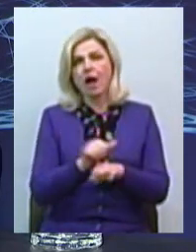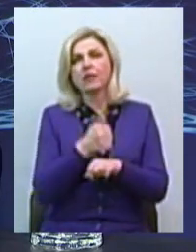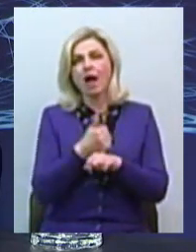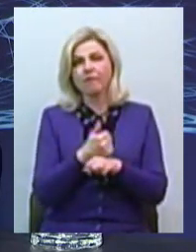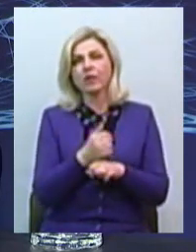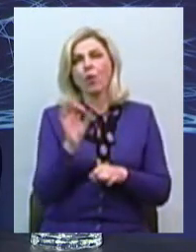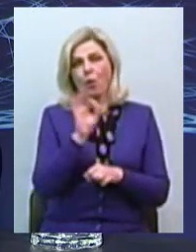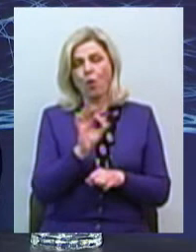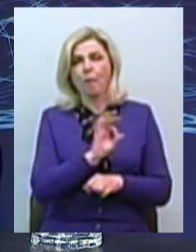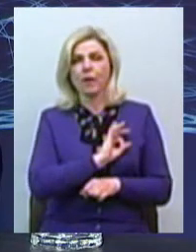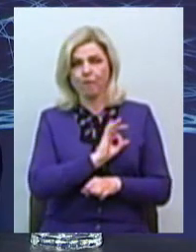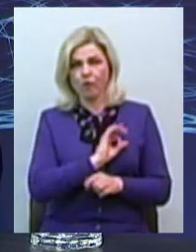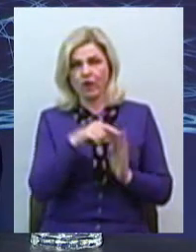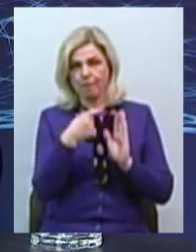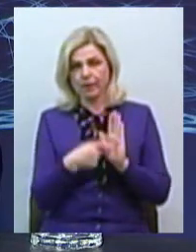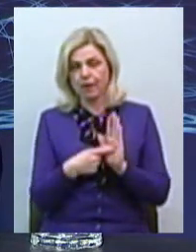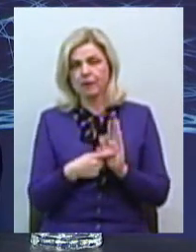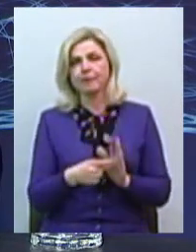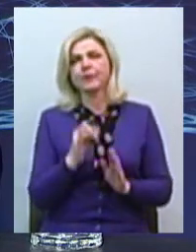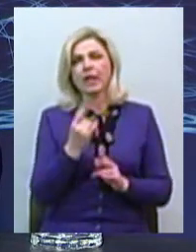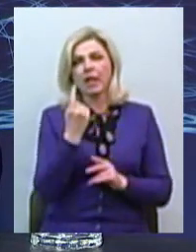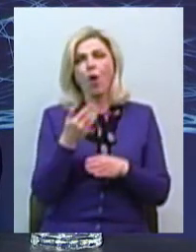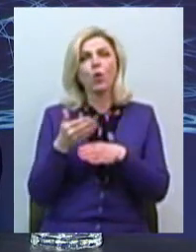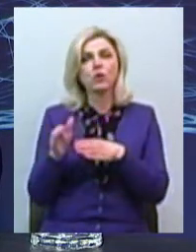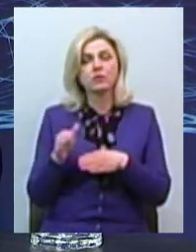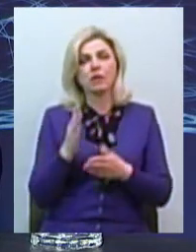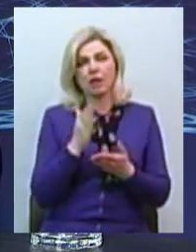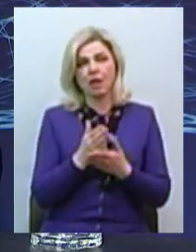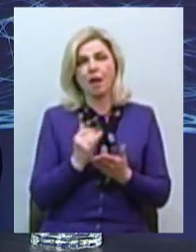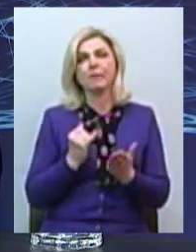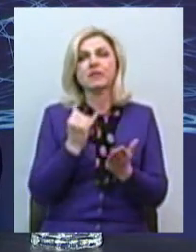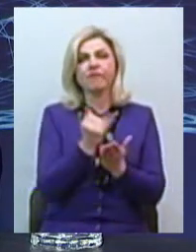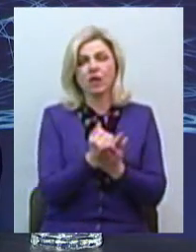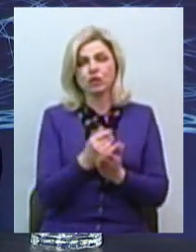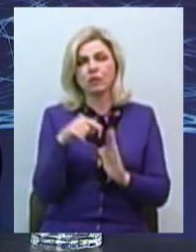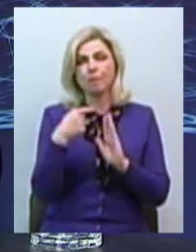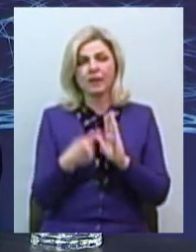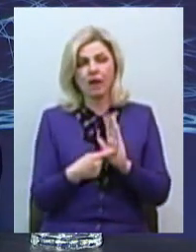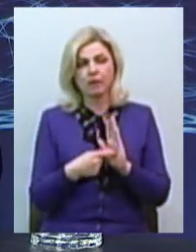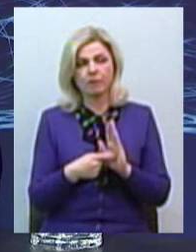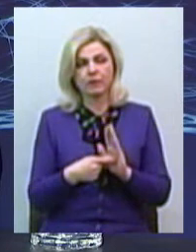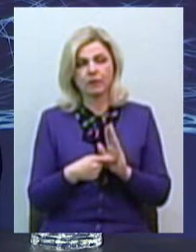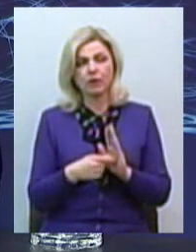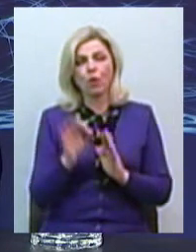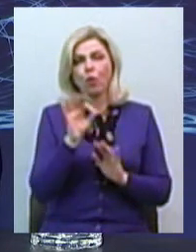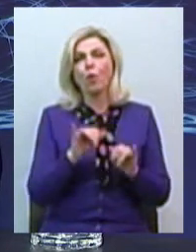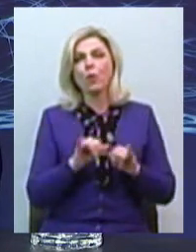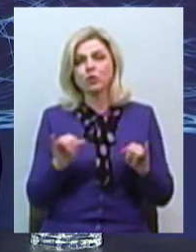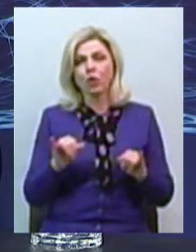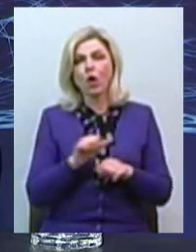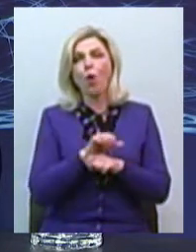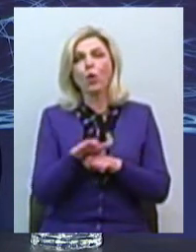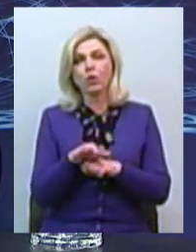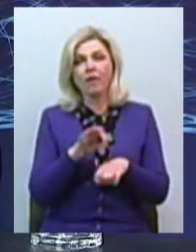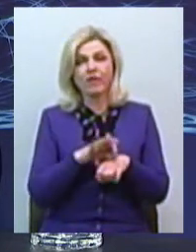інших правових питань. Зокрема, цілий розділ там присвячений зараз питанням щодо поширення коронавірусу